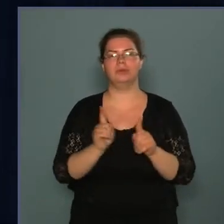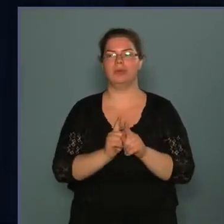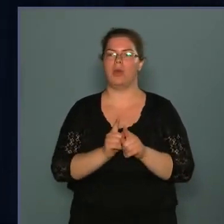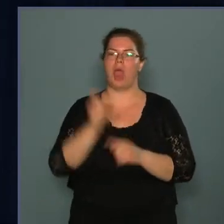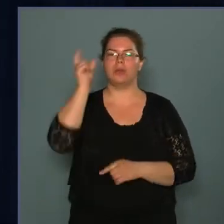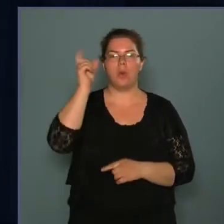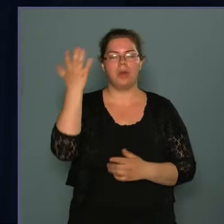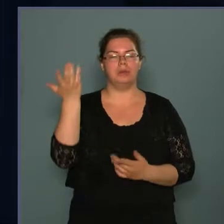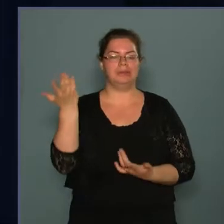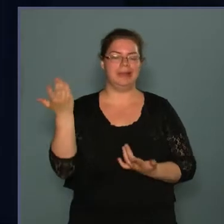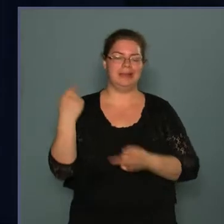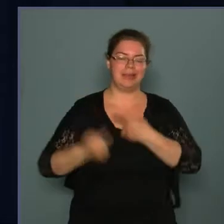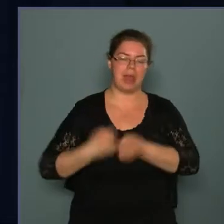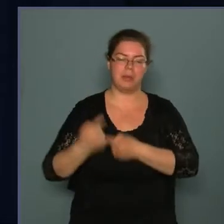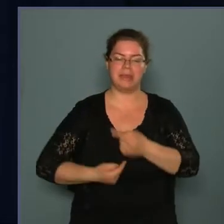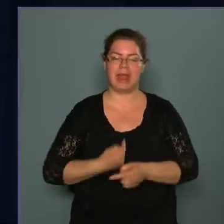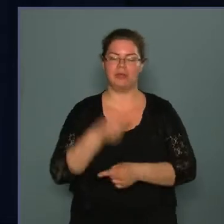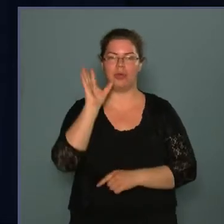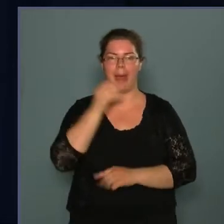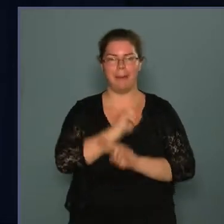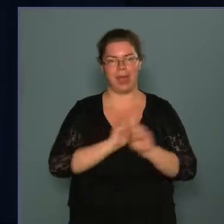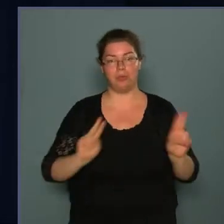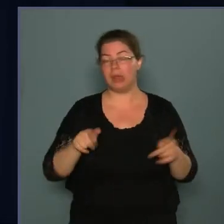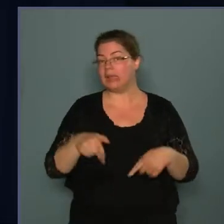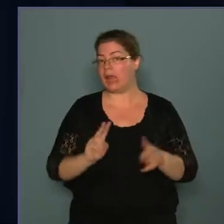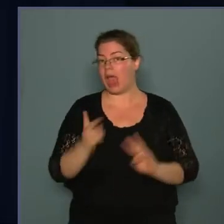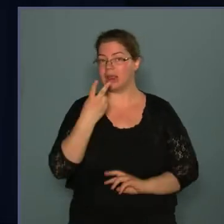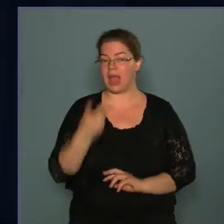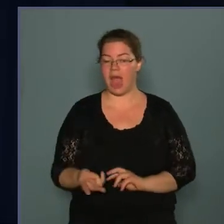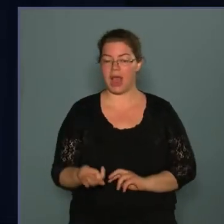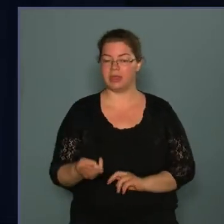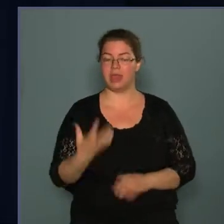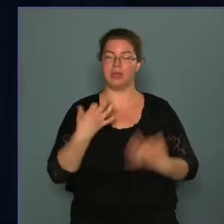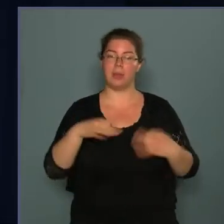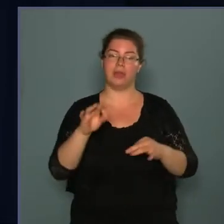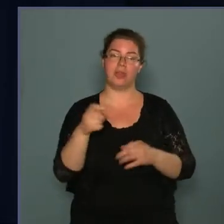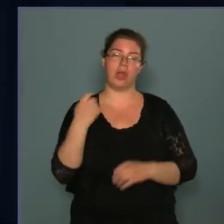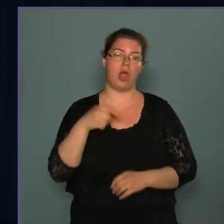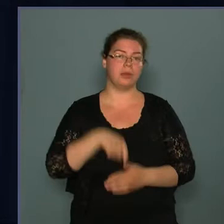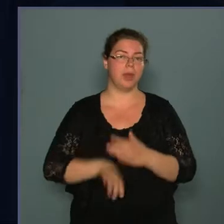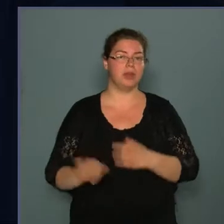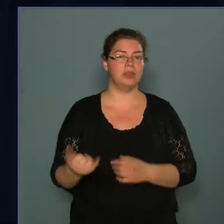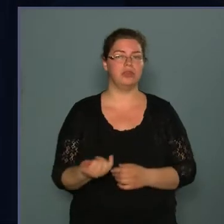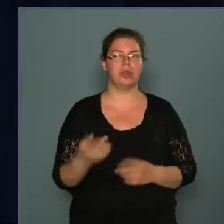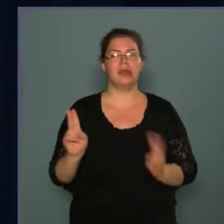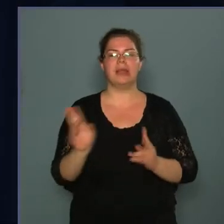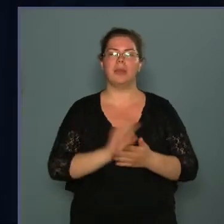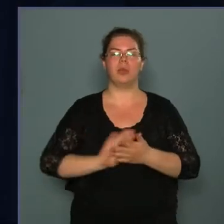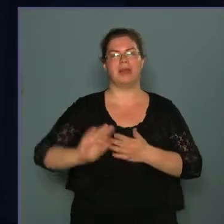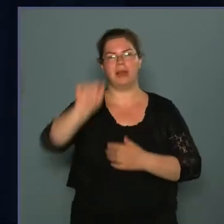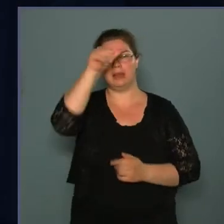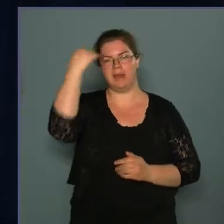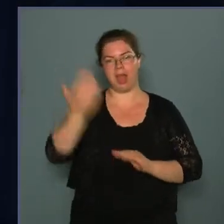örmény származású ember van, itt lehet látni már a szabadságharcban is, akinek pusztán a neve